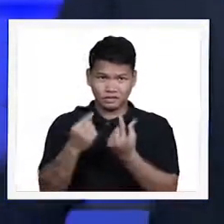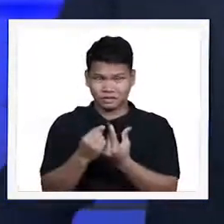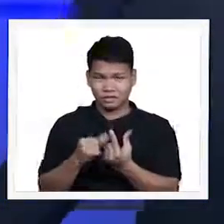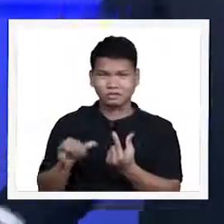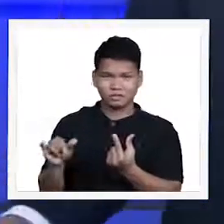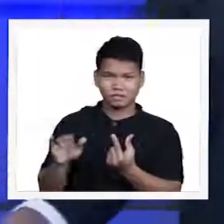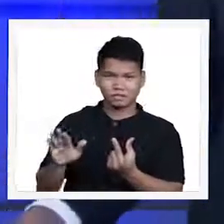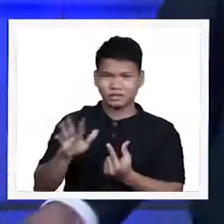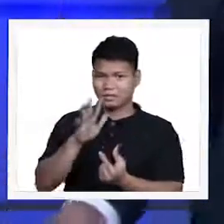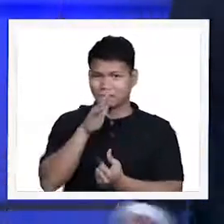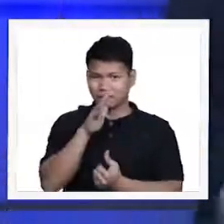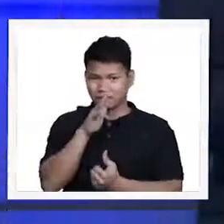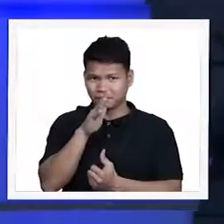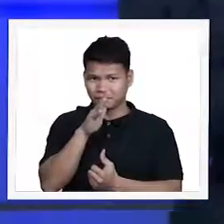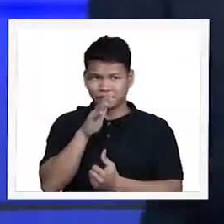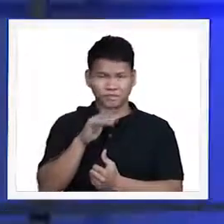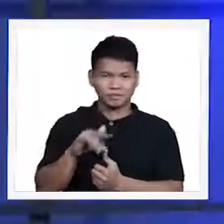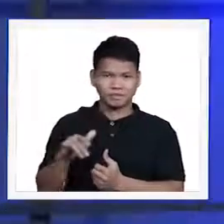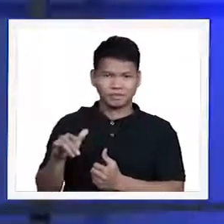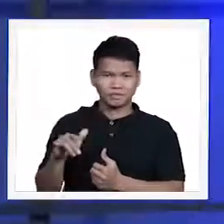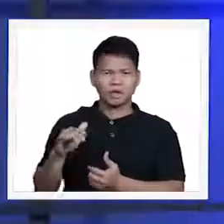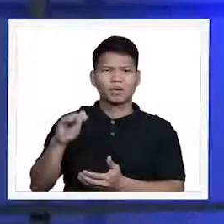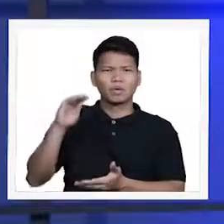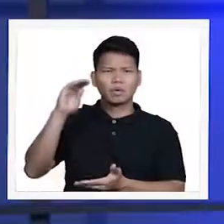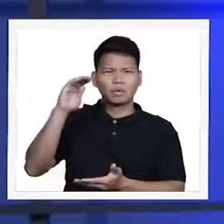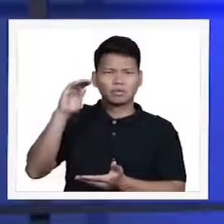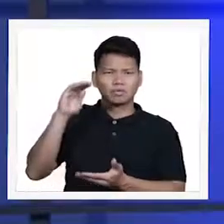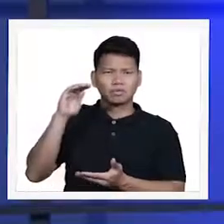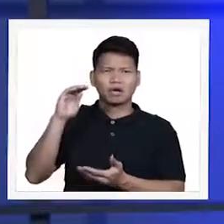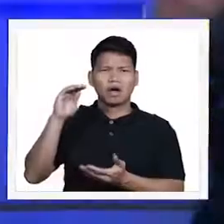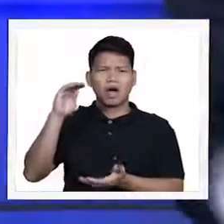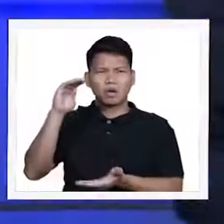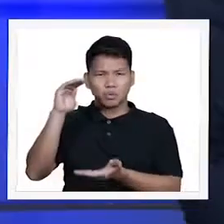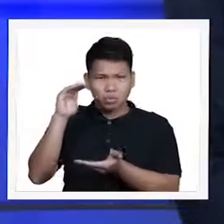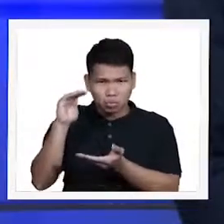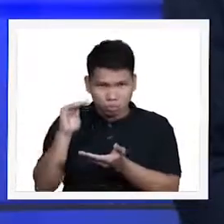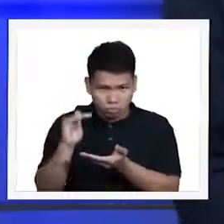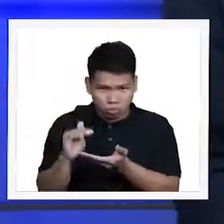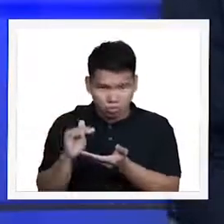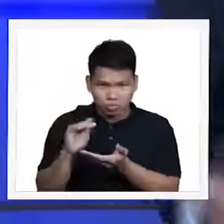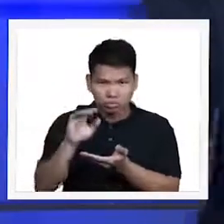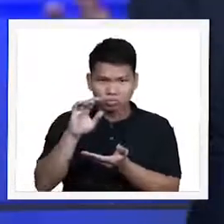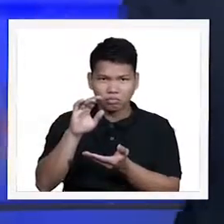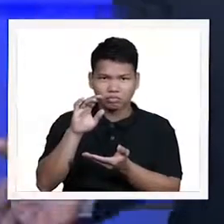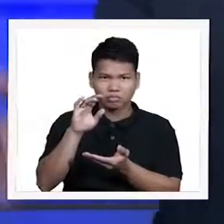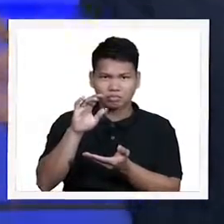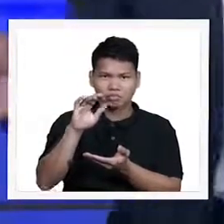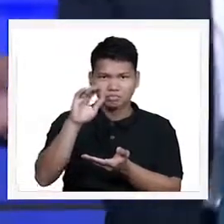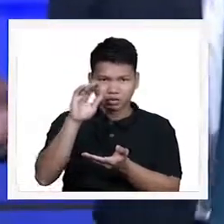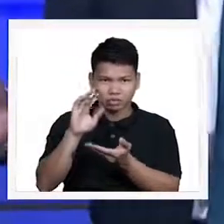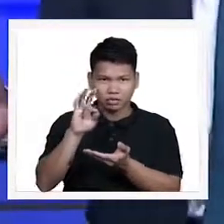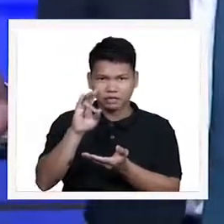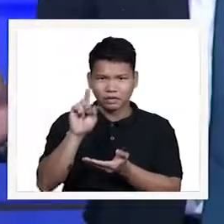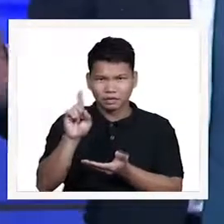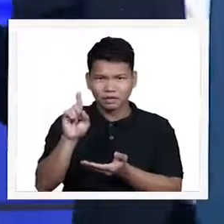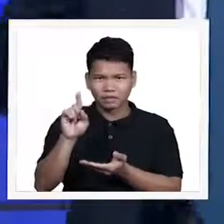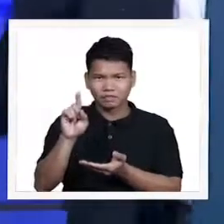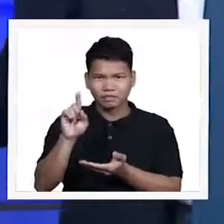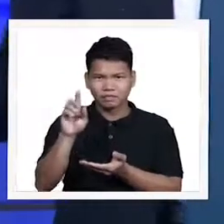their mothers are, even less likely 71% to suffer blues,